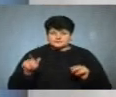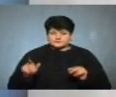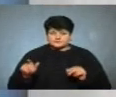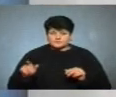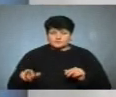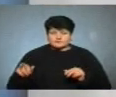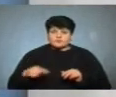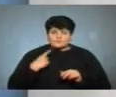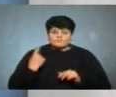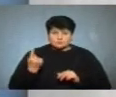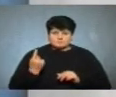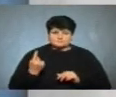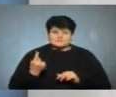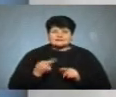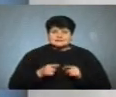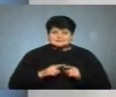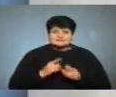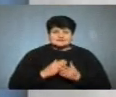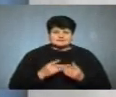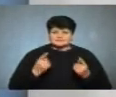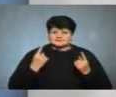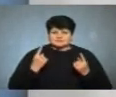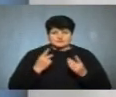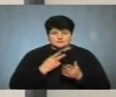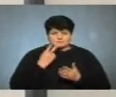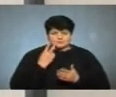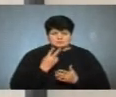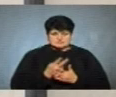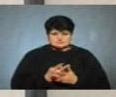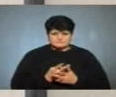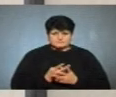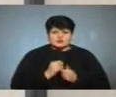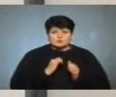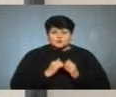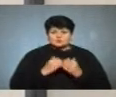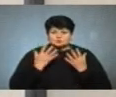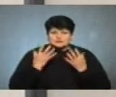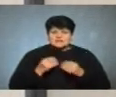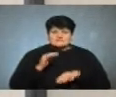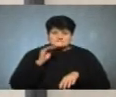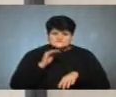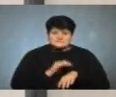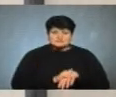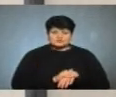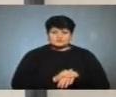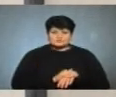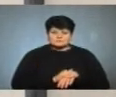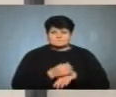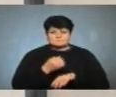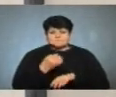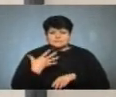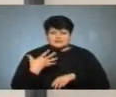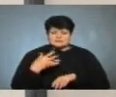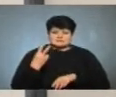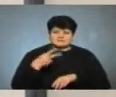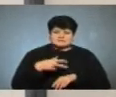говоримо про область. Це є надзвичайно високий показник. І ми кожного дня фіксуємо і 15, і